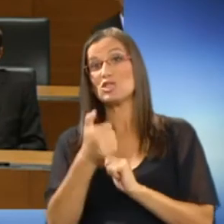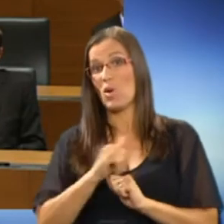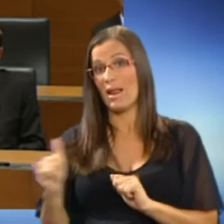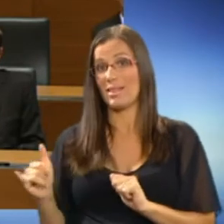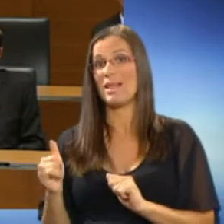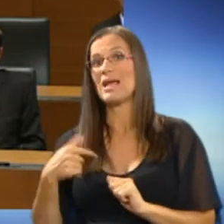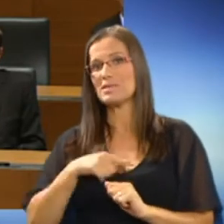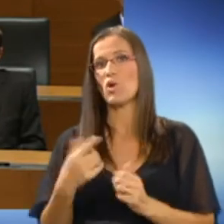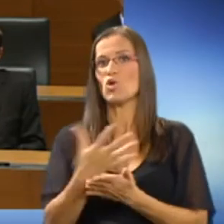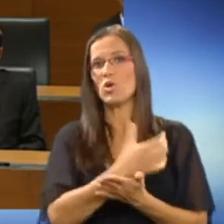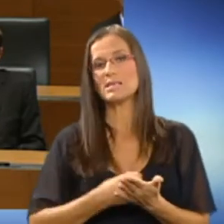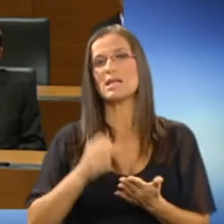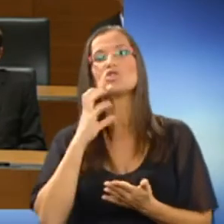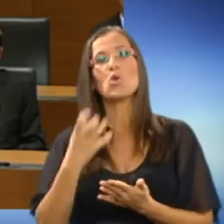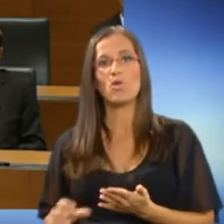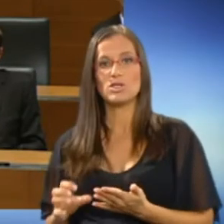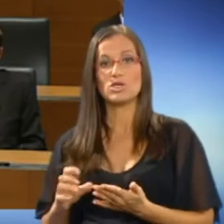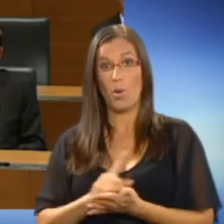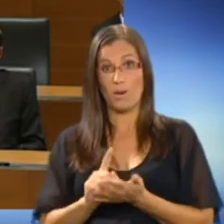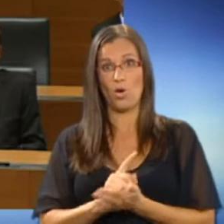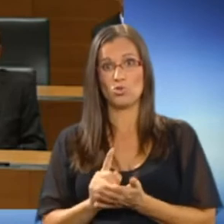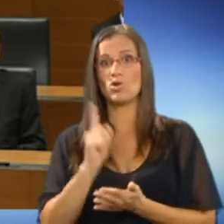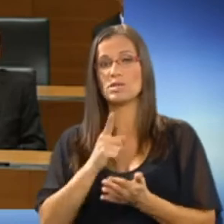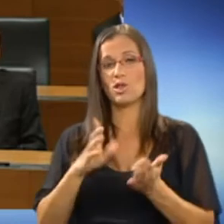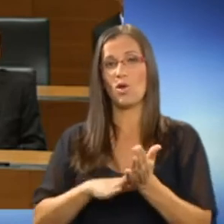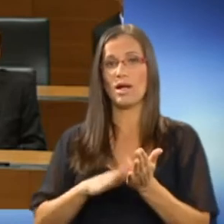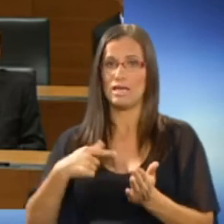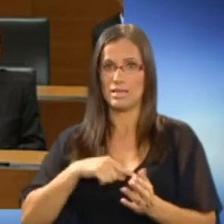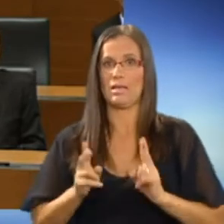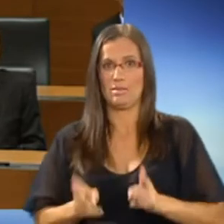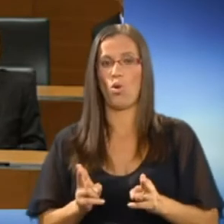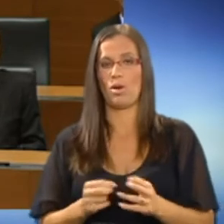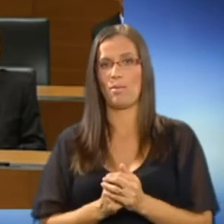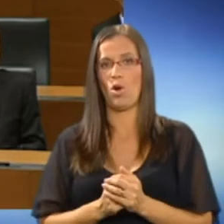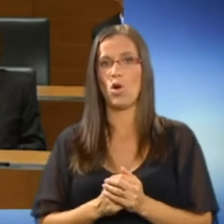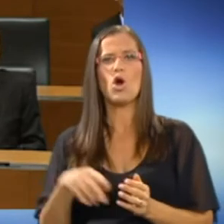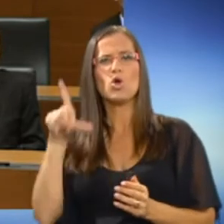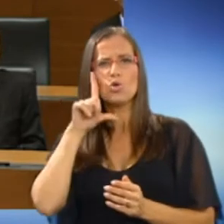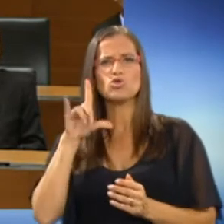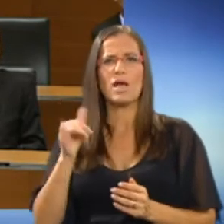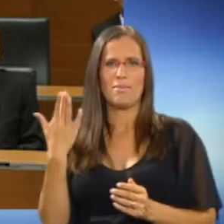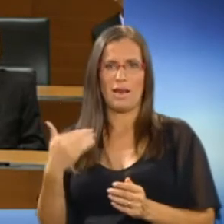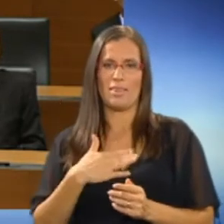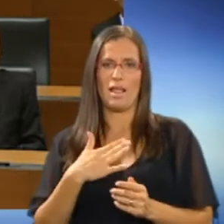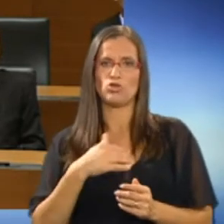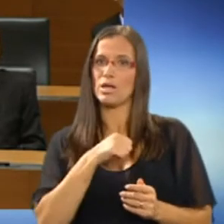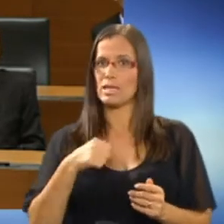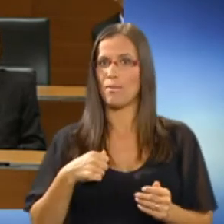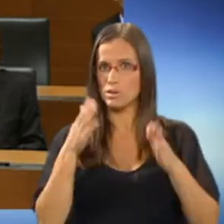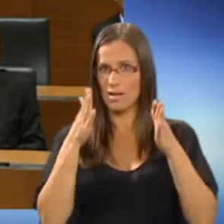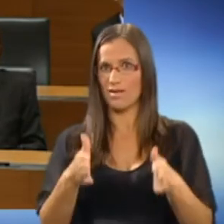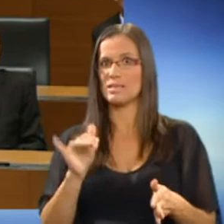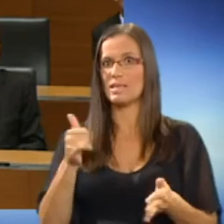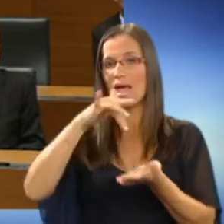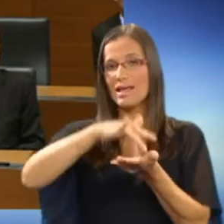izgodovinsko priložnost in dokazali, da zmoremo. Ključna je bila naša samozavest, ki je